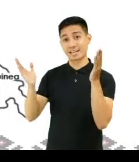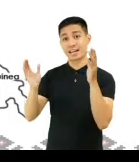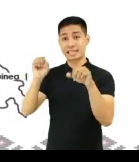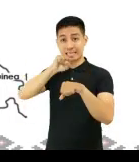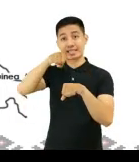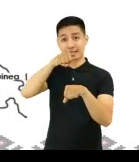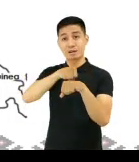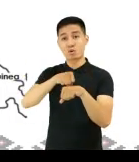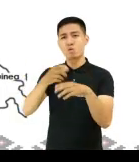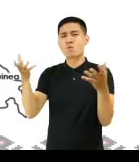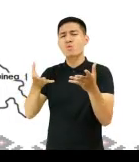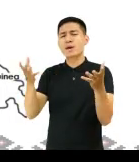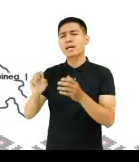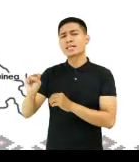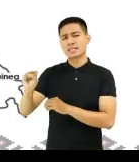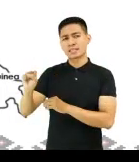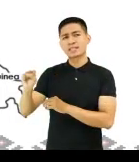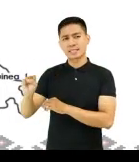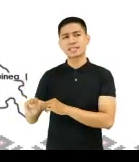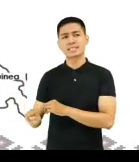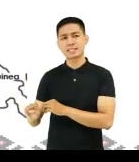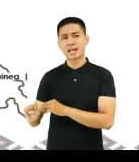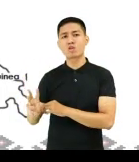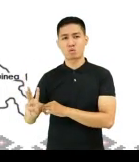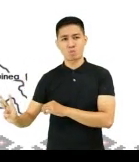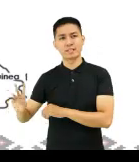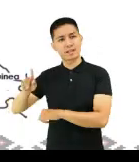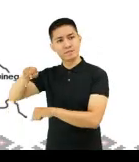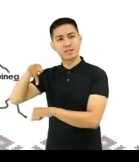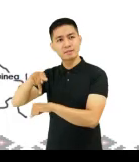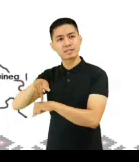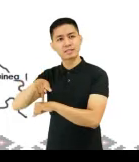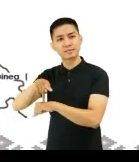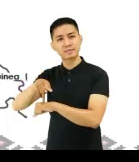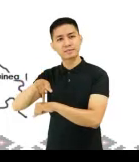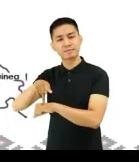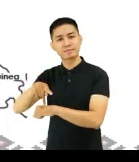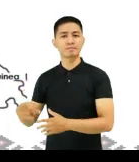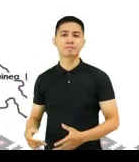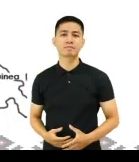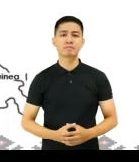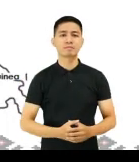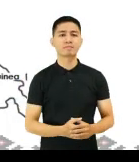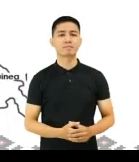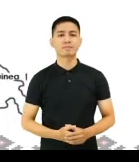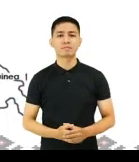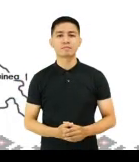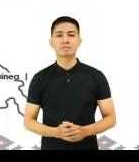Malaysia at Singapore ay matatagpuan sa timog kanluran na bahagi ng Pilipinas.